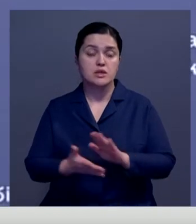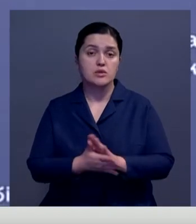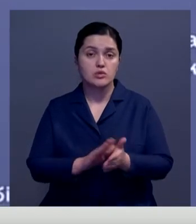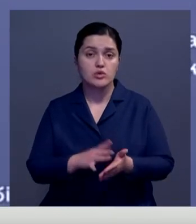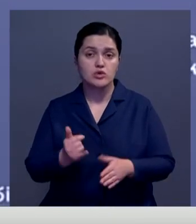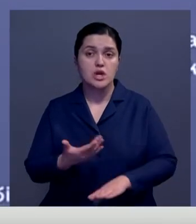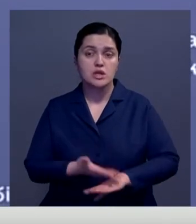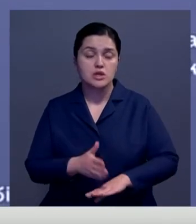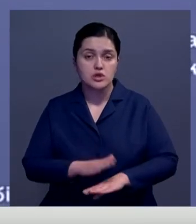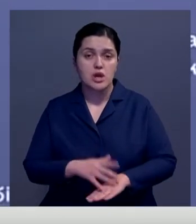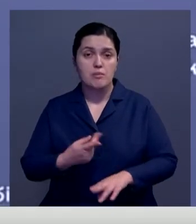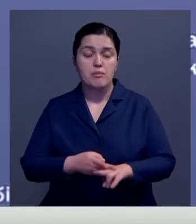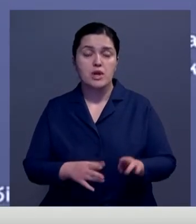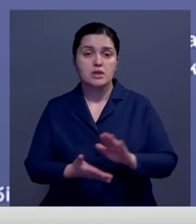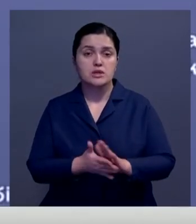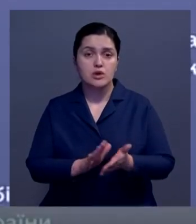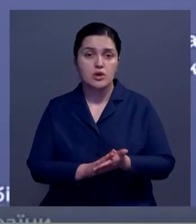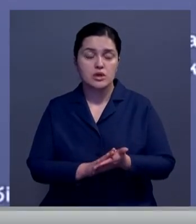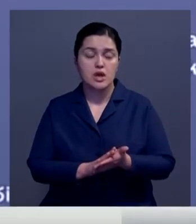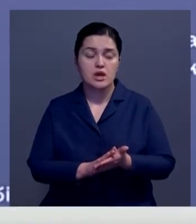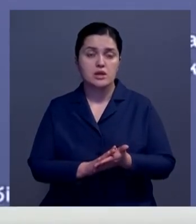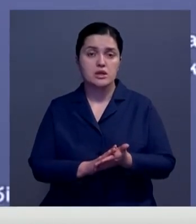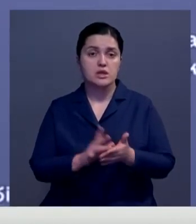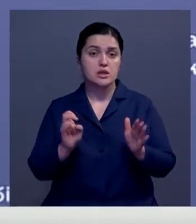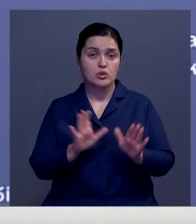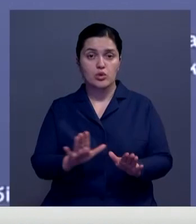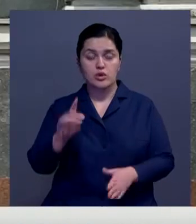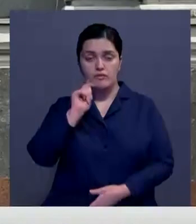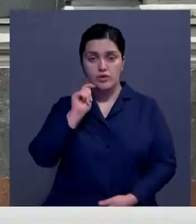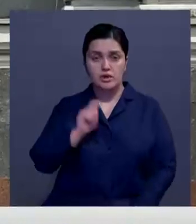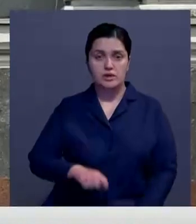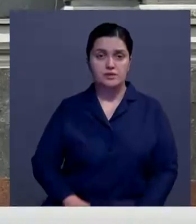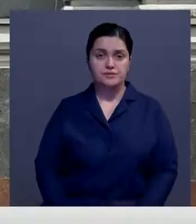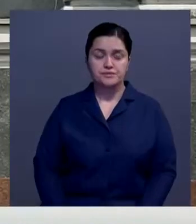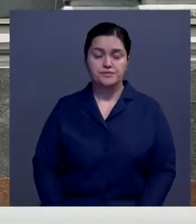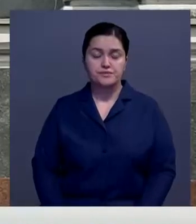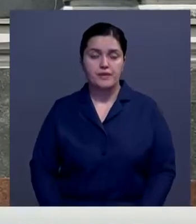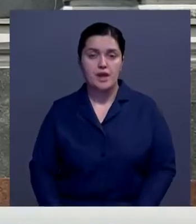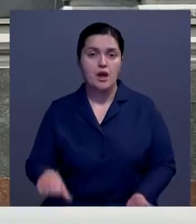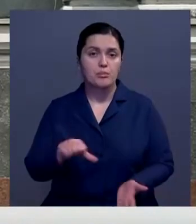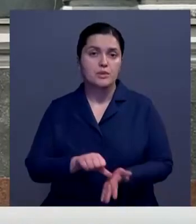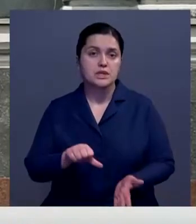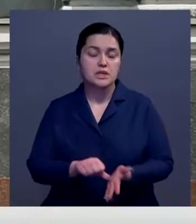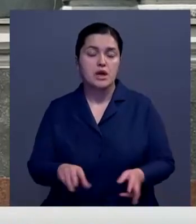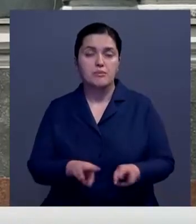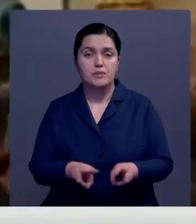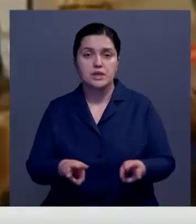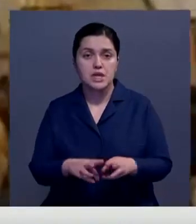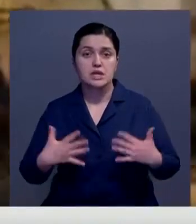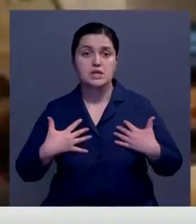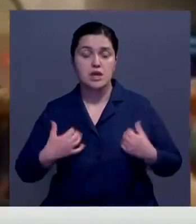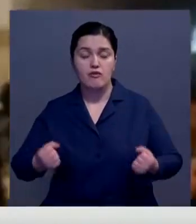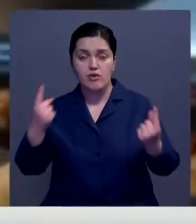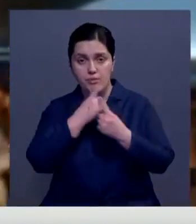крайне напряженная. Ситуация крайне напряженная не только в Украине. Тем временем представители Минздрава в очередной раз